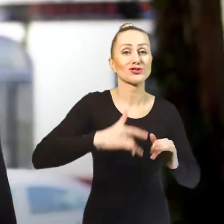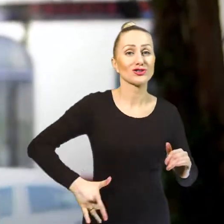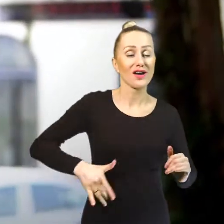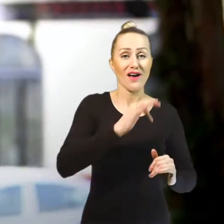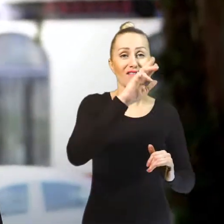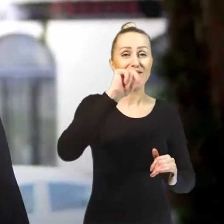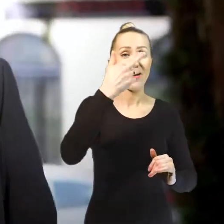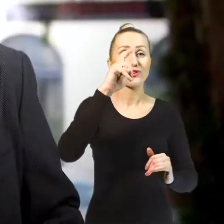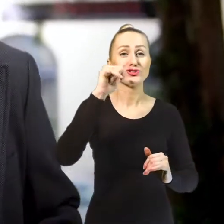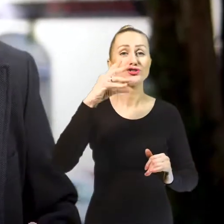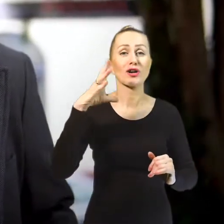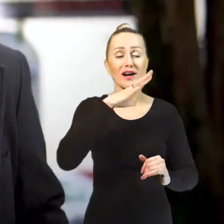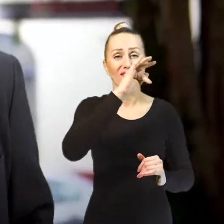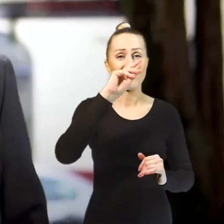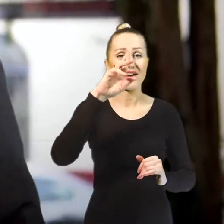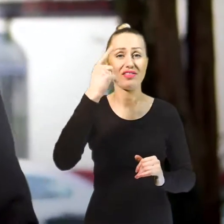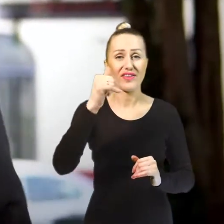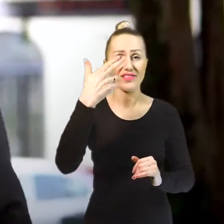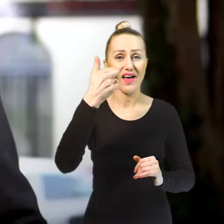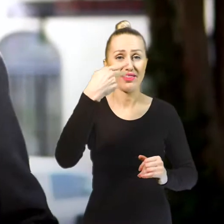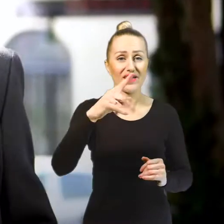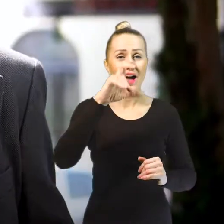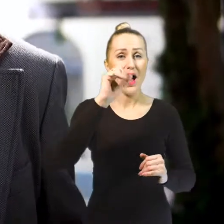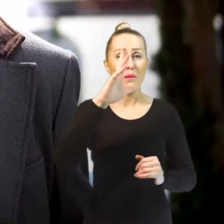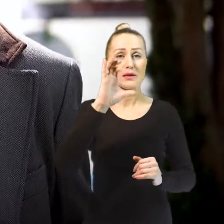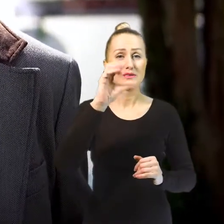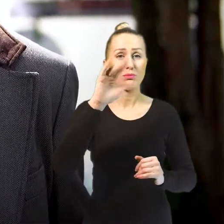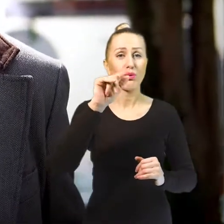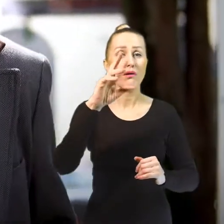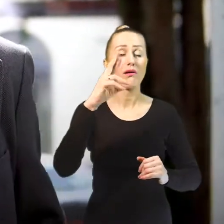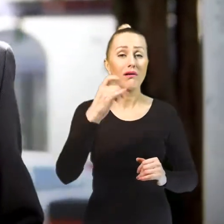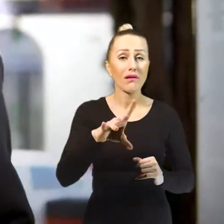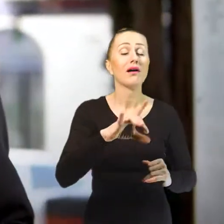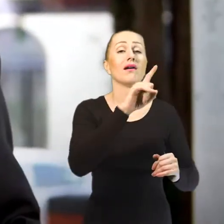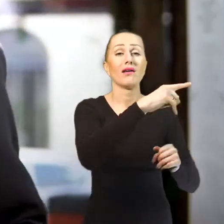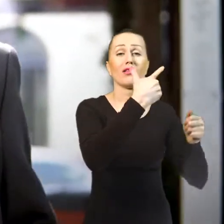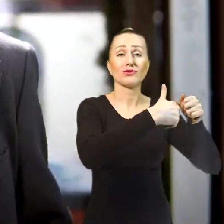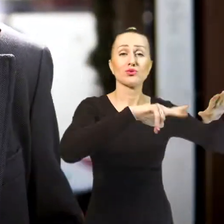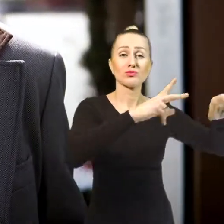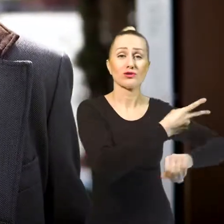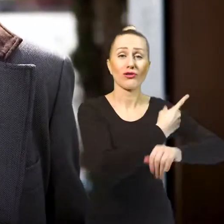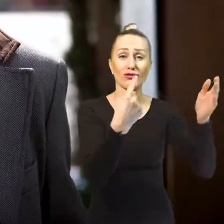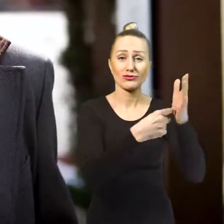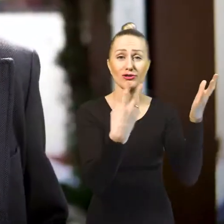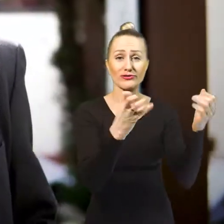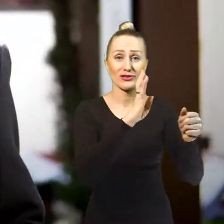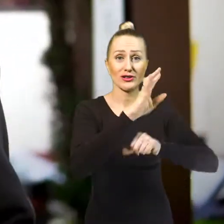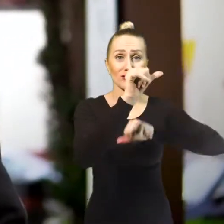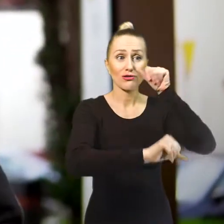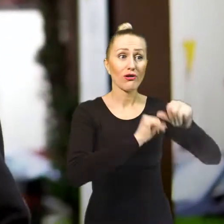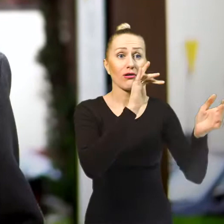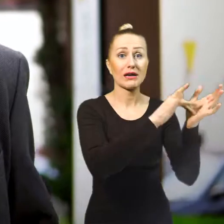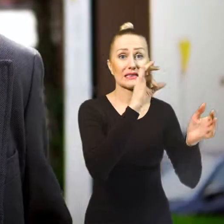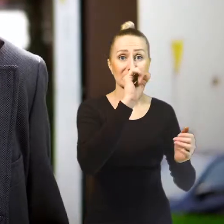Ferdynanda Habsburga 28 czerwca 1914 roku w Sarajewie będą miały taki